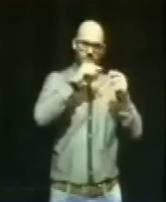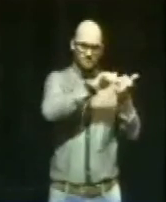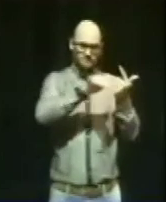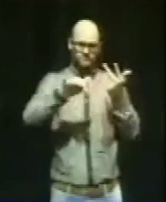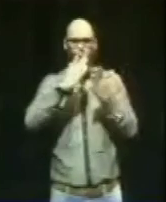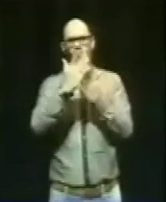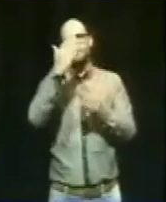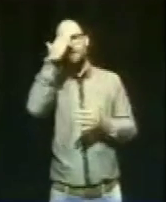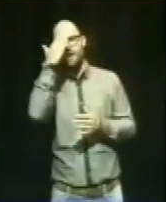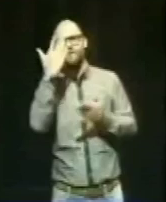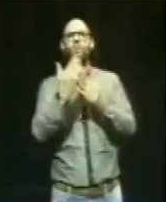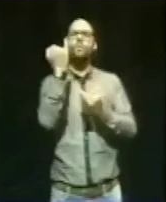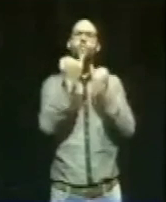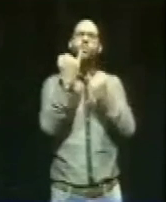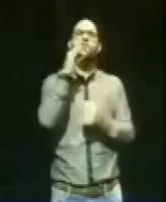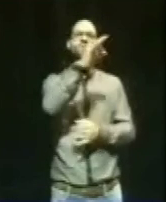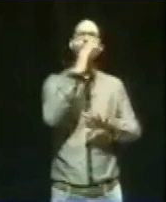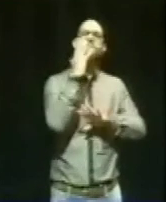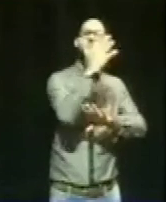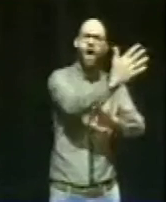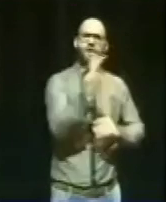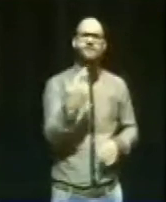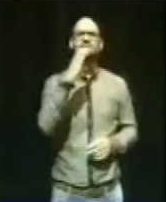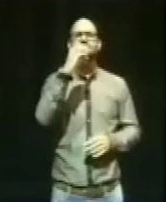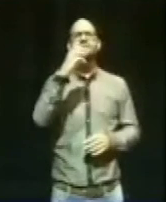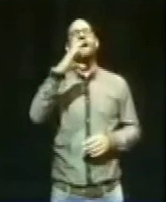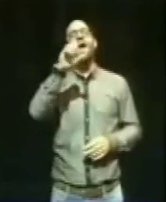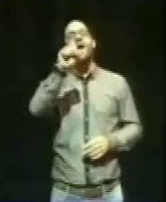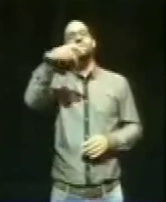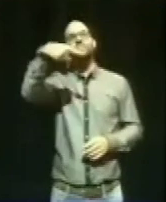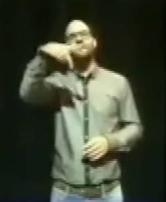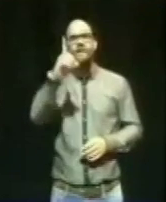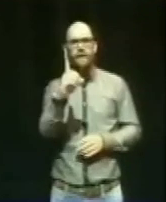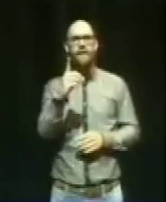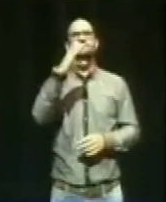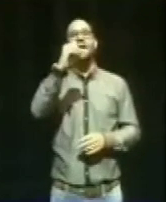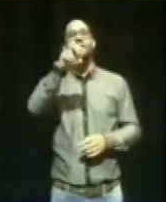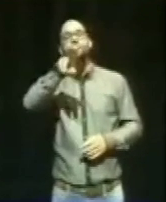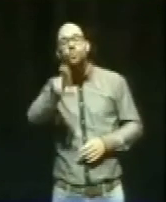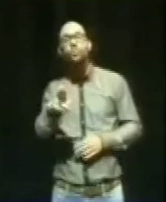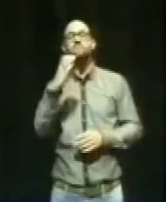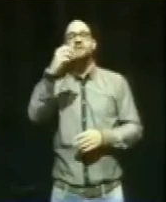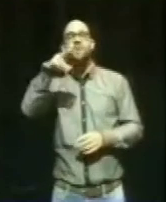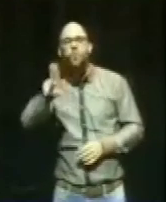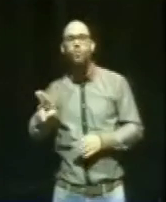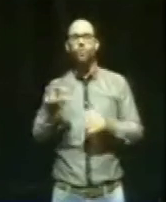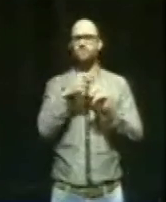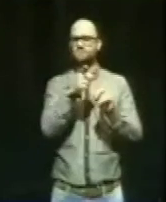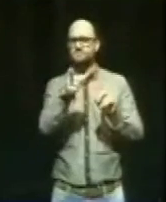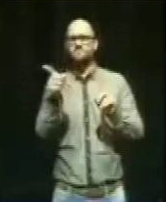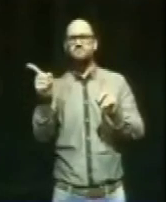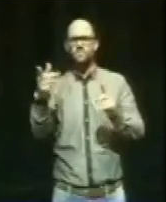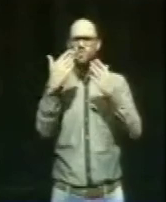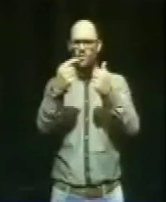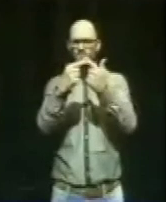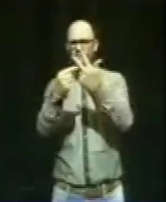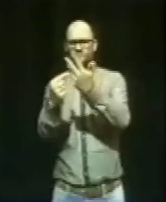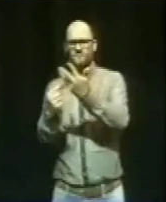Programm von Nichtmitgliedern mitschreiben. Die CDU befragt ihre Mitglieder zum Parteiprogramm online.